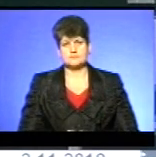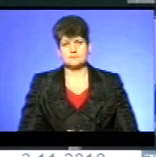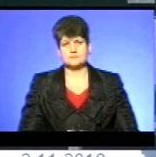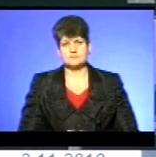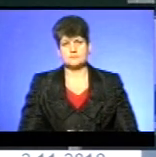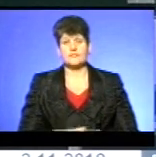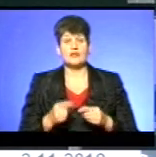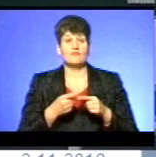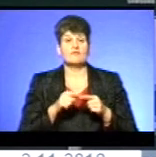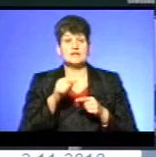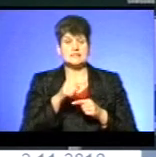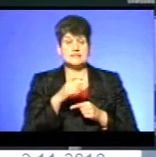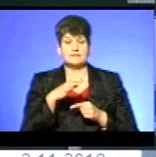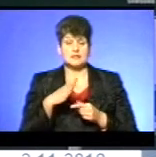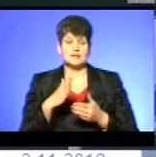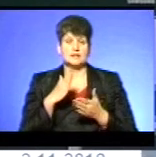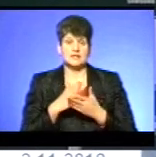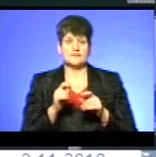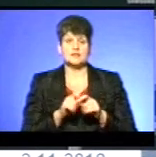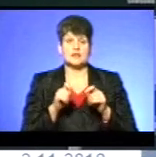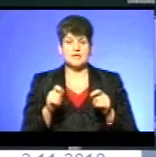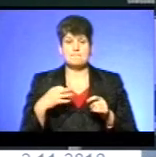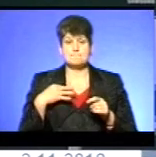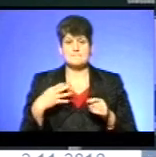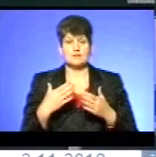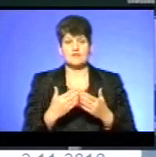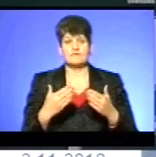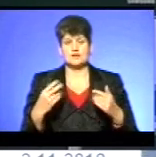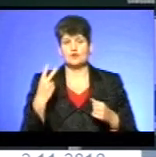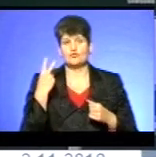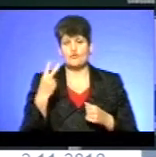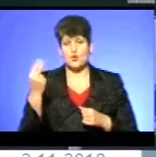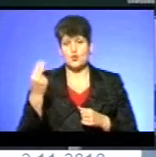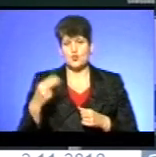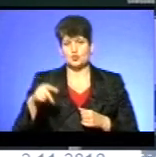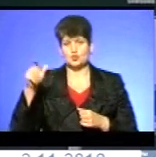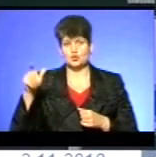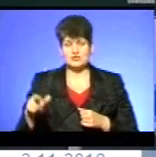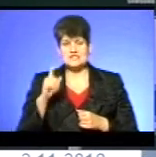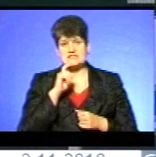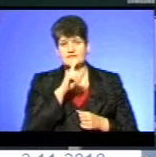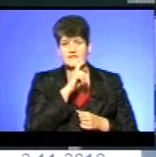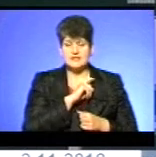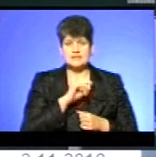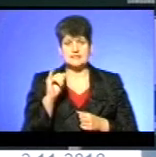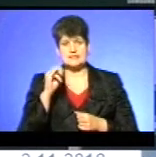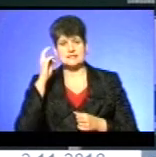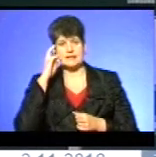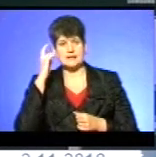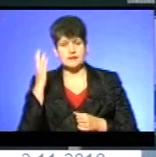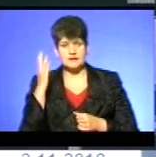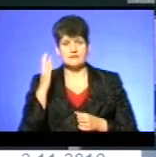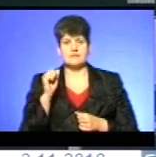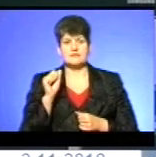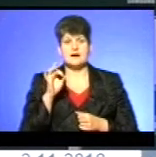У ці хвилини відбувається відкриття білої виставки двох художниць – Анастасії Кулік з Вінниці та Дарії Текуч з Києва в